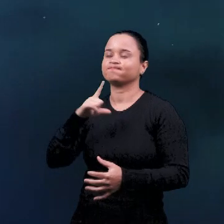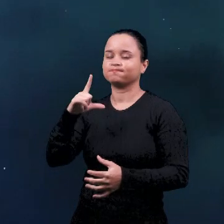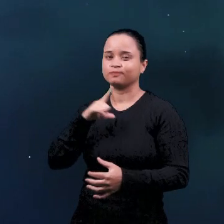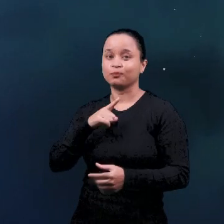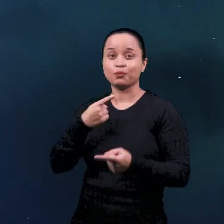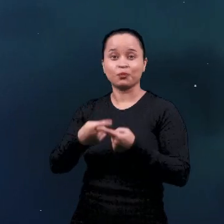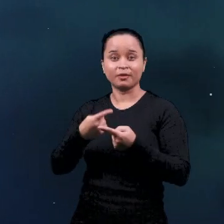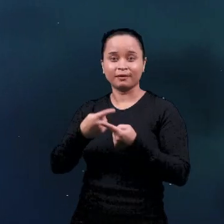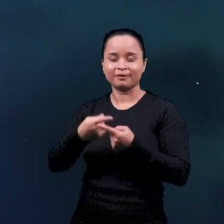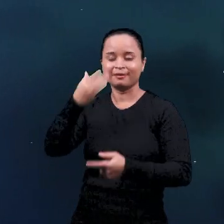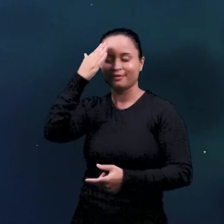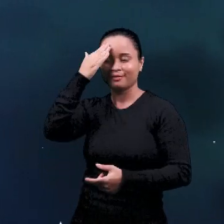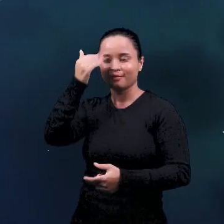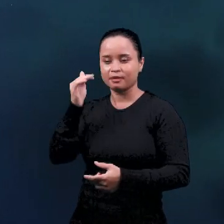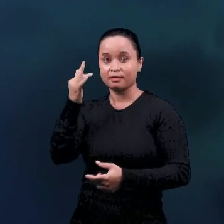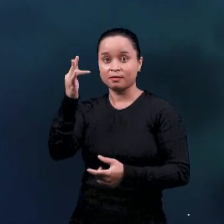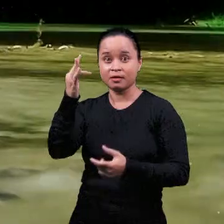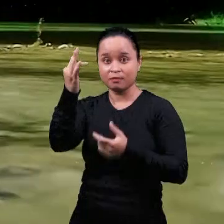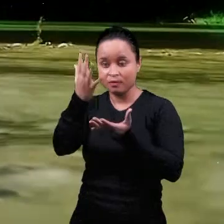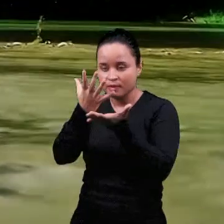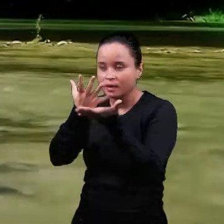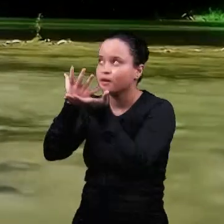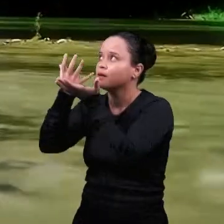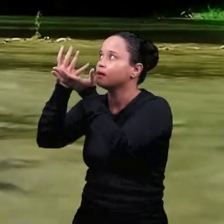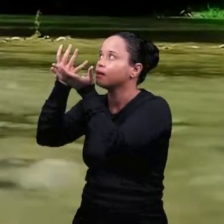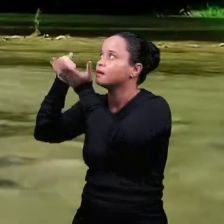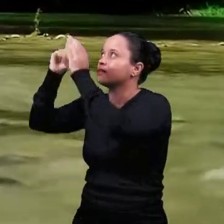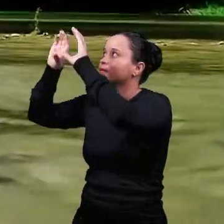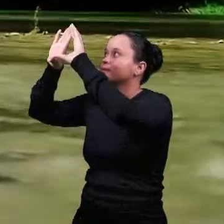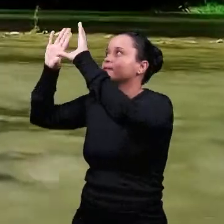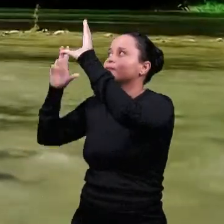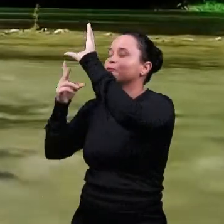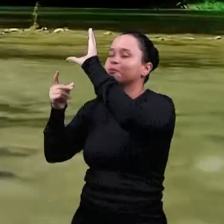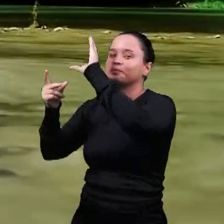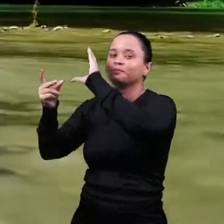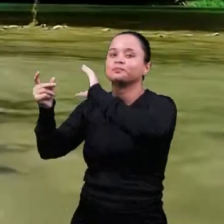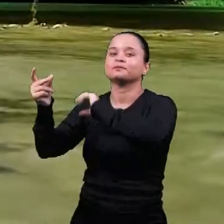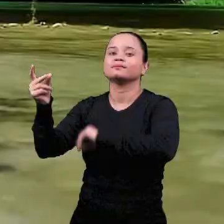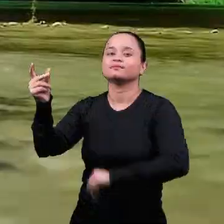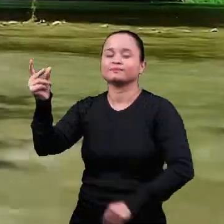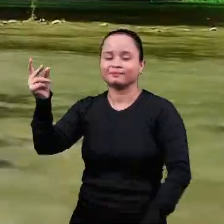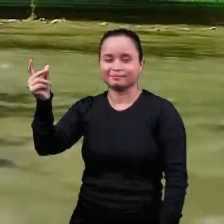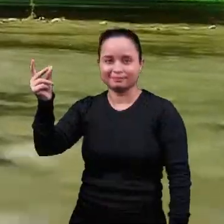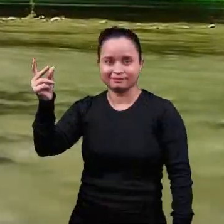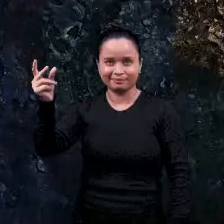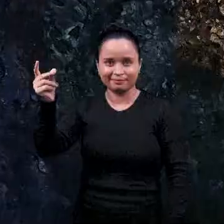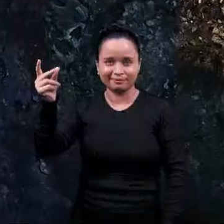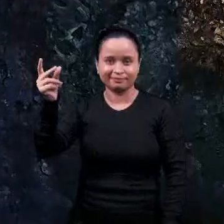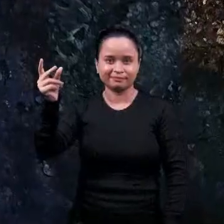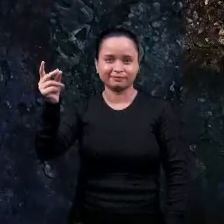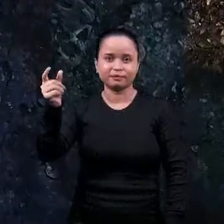я отправлюсь в святую землю, спасенный там за рекой.